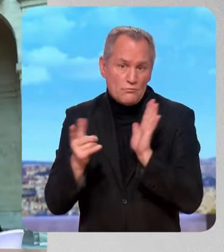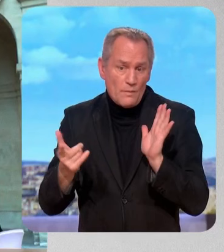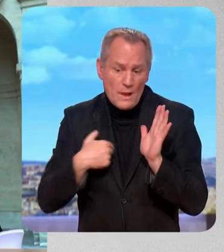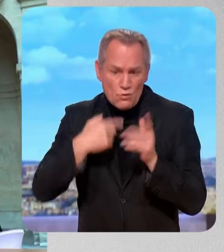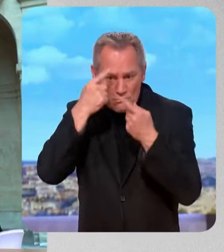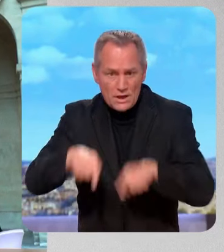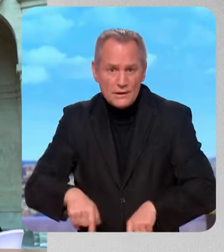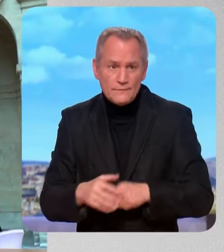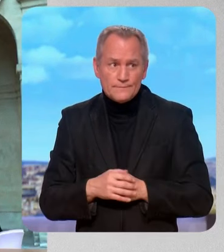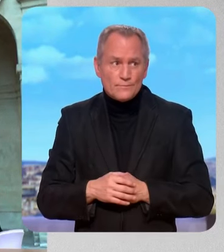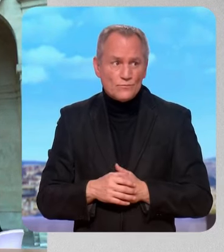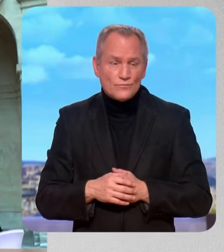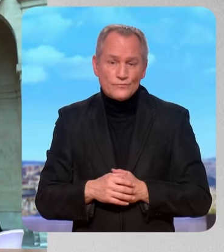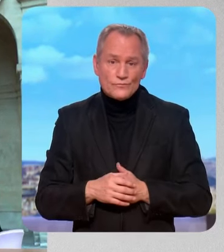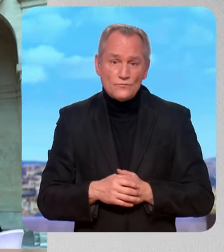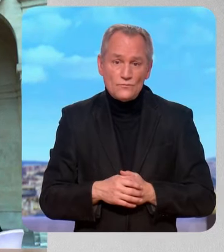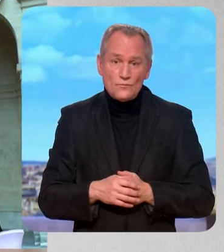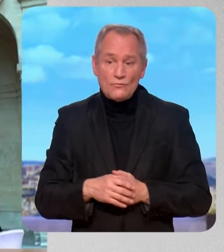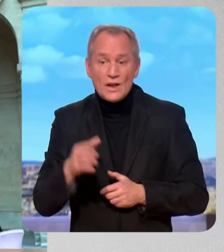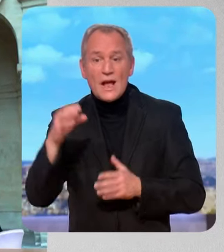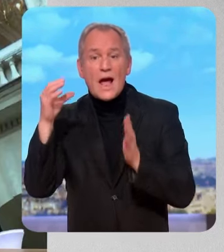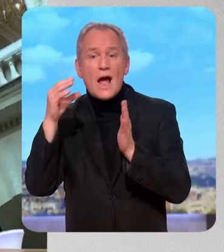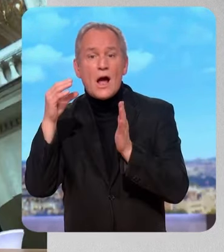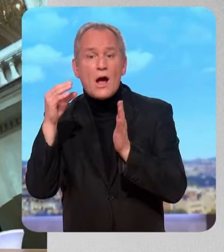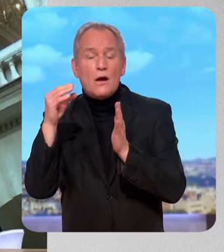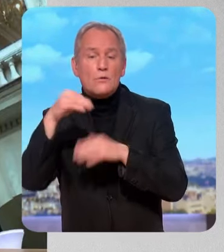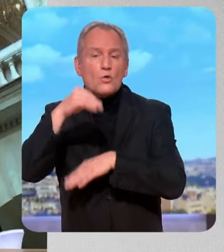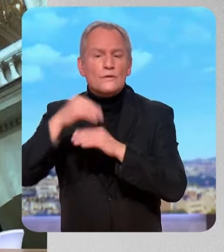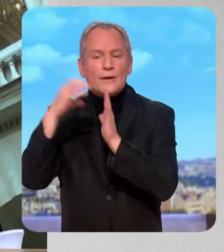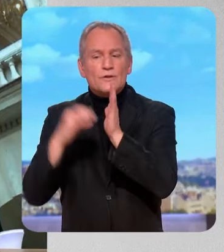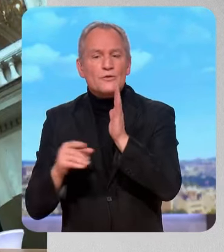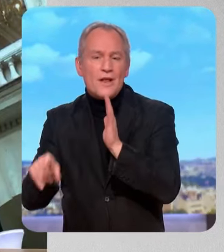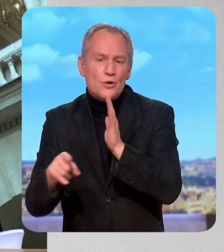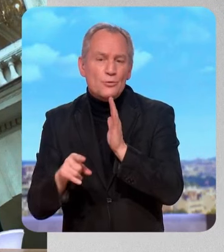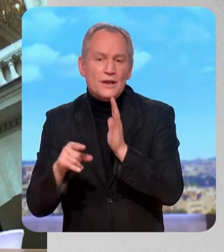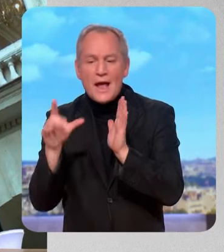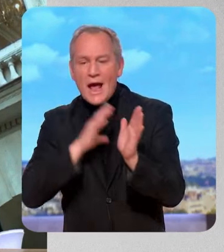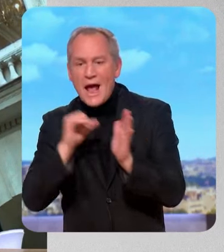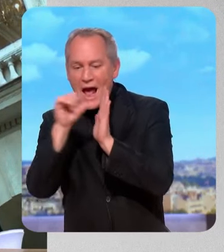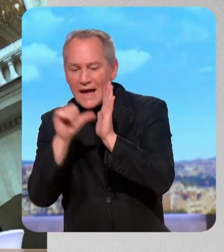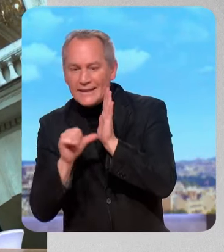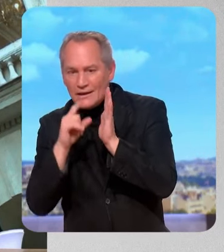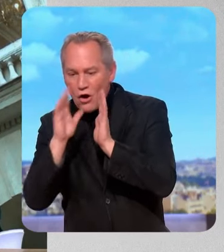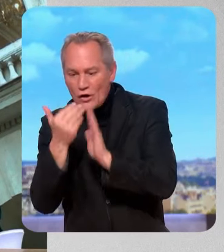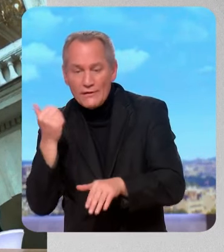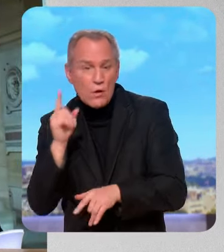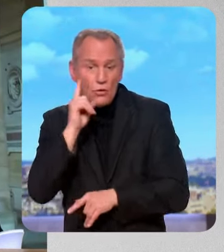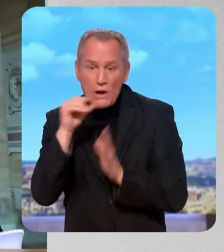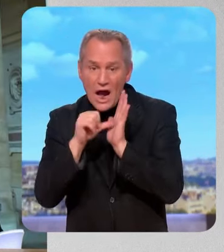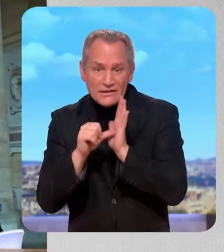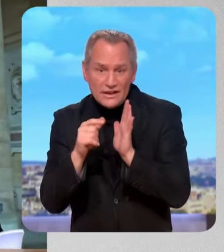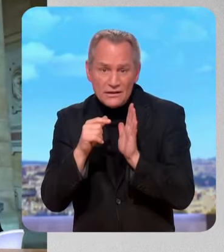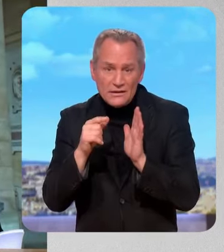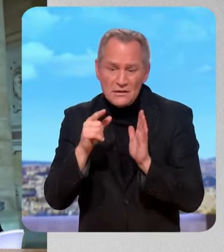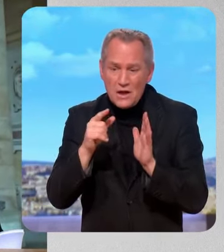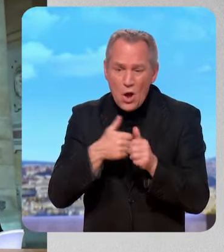terribles qui ont été nettoyés par le Conseil constitutionnel, des aspects proprement anticonstitutionnels et inhumains